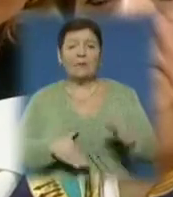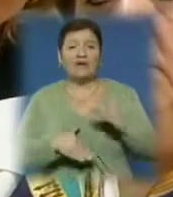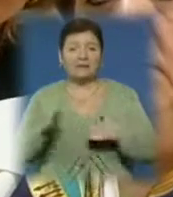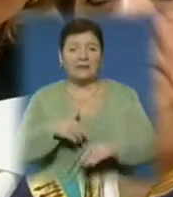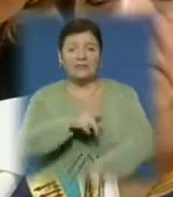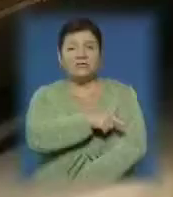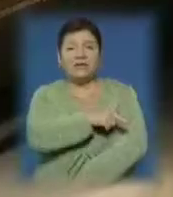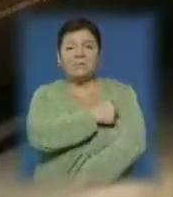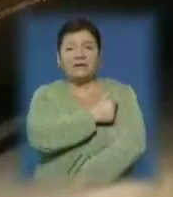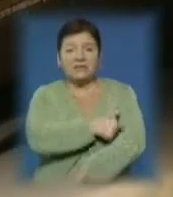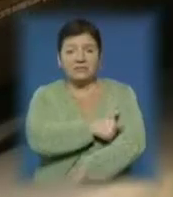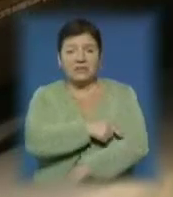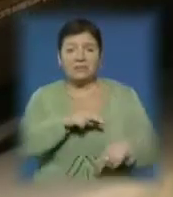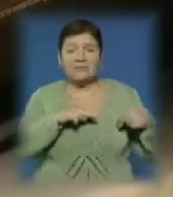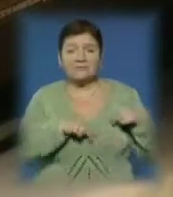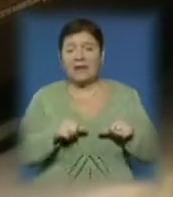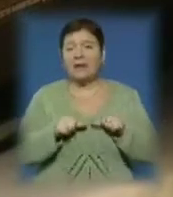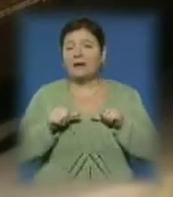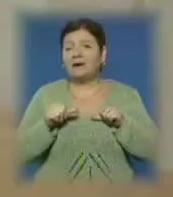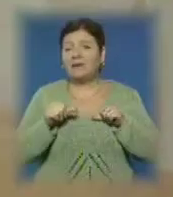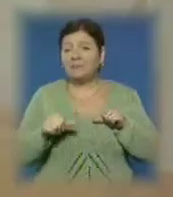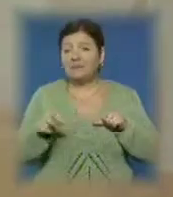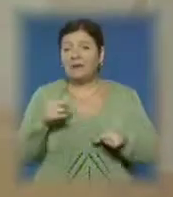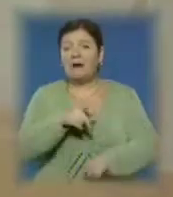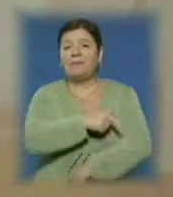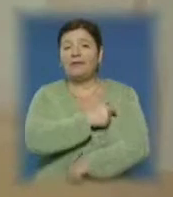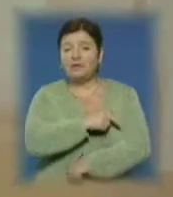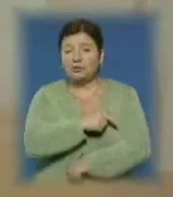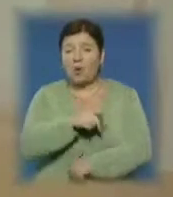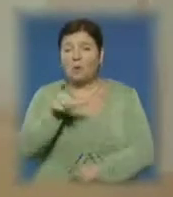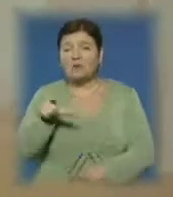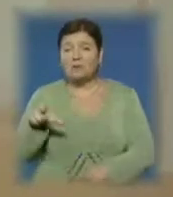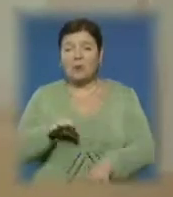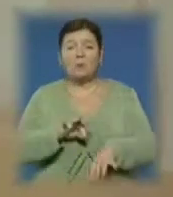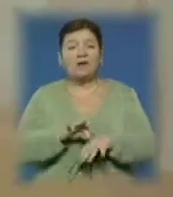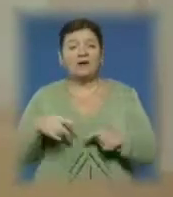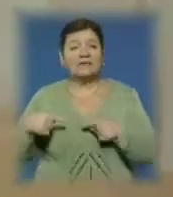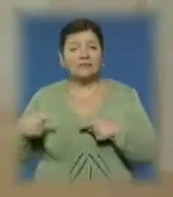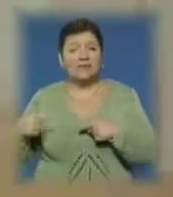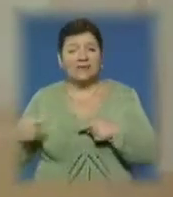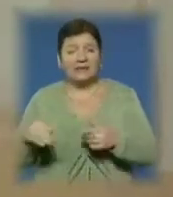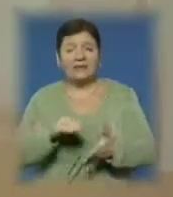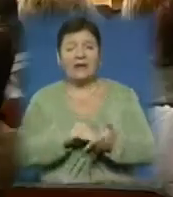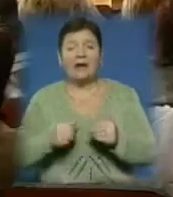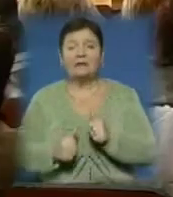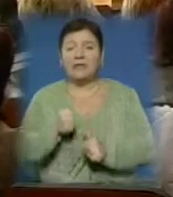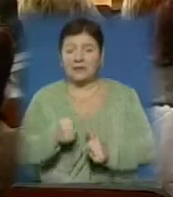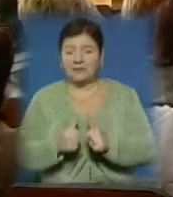працівники, так і студенти. Крім лекцій, для медичного персоналу періодично проводять різноманітні тренінги.